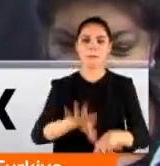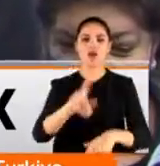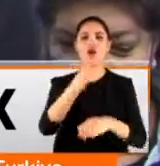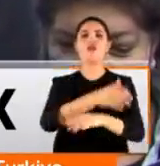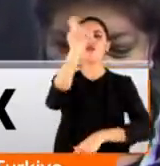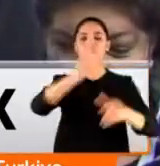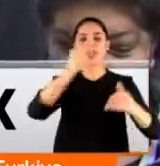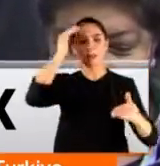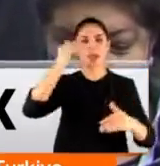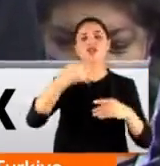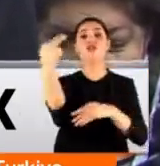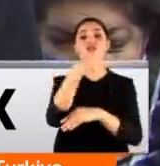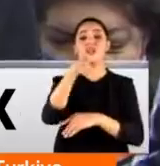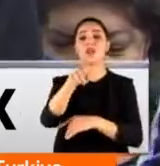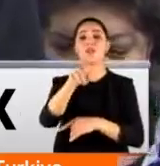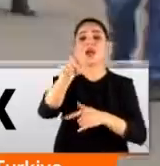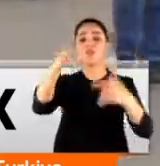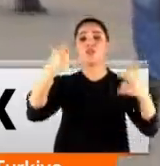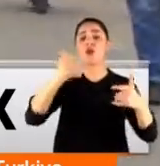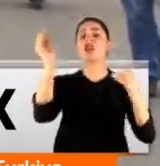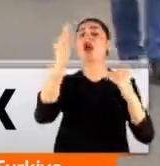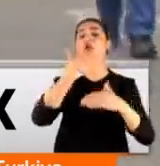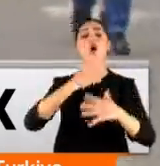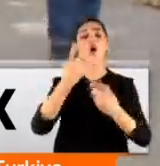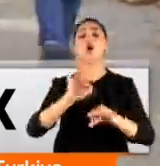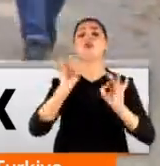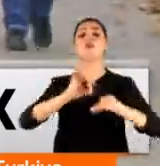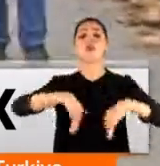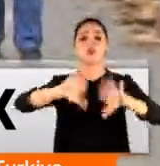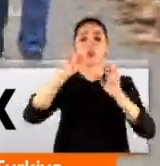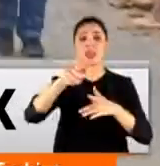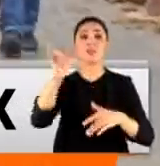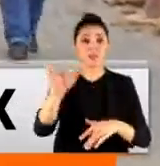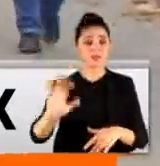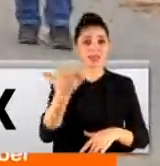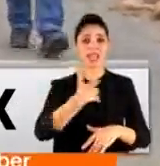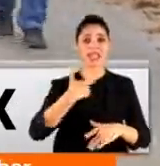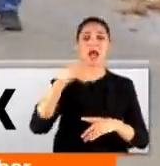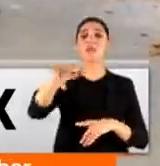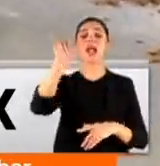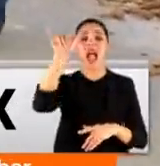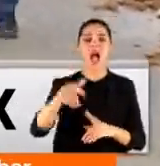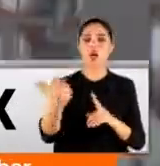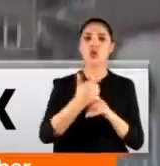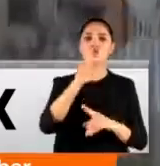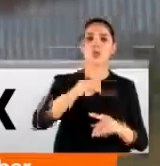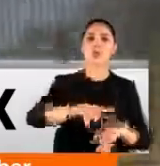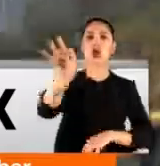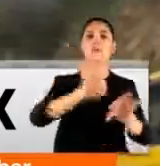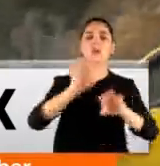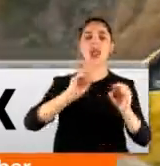vatandaşların mağdur eden firmaların burada kesinlikle artık barınma imkanı yok. Yeni dönemde hak sahiplerinin haklarını koruyacak bir yol haritası belirlendi.